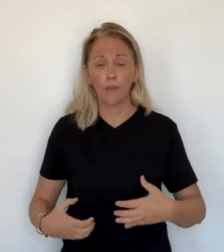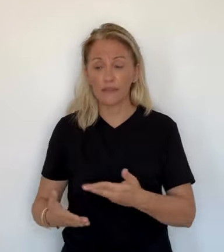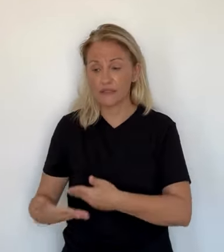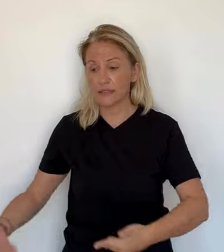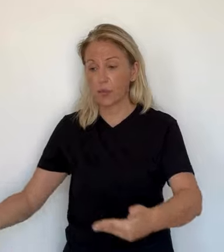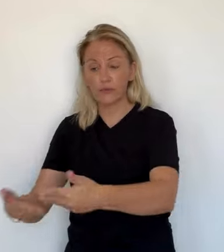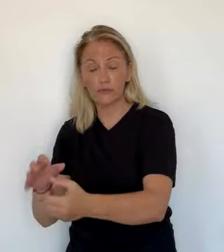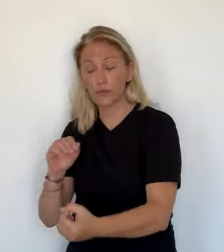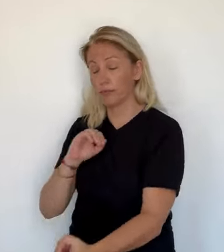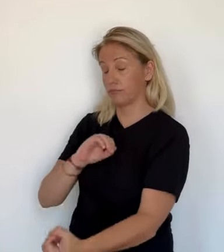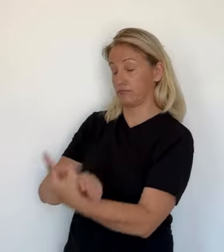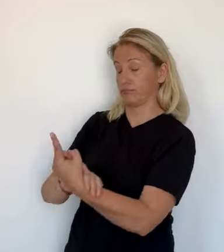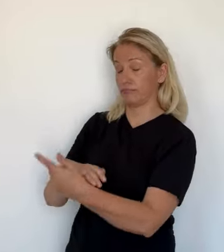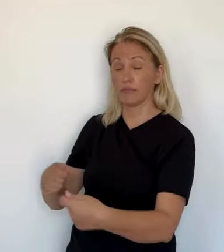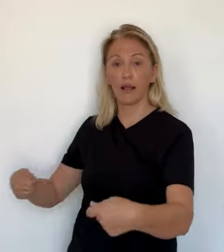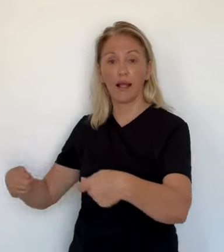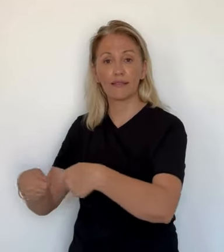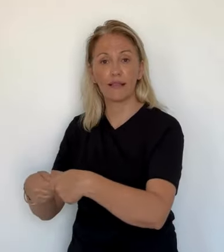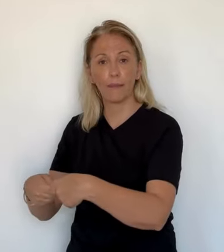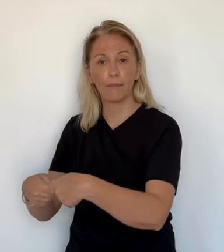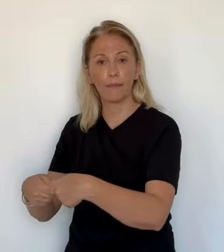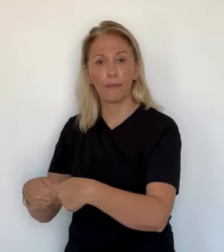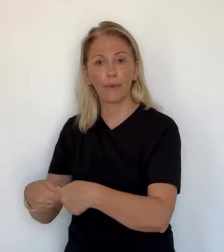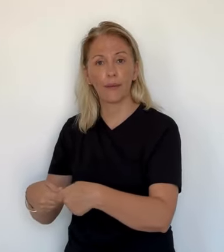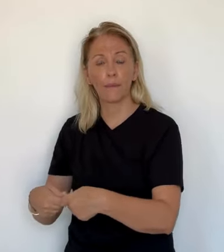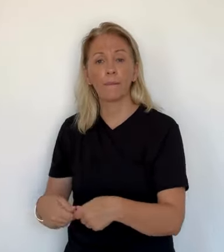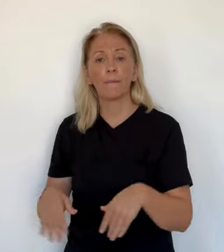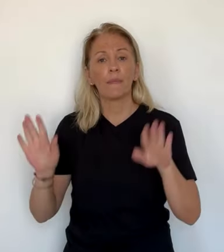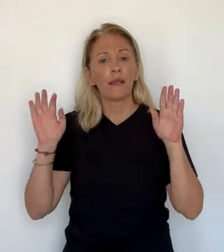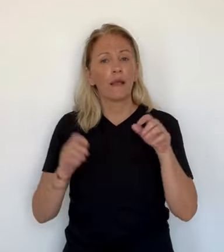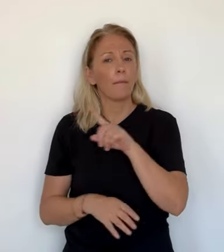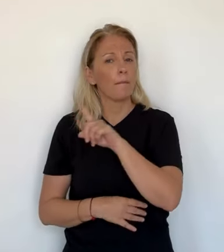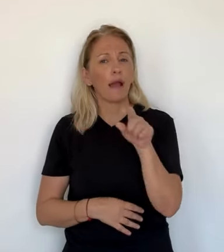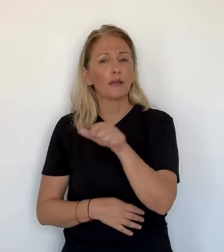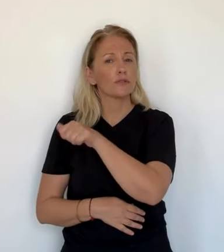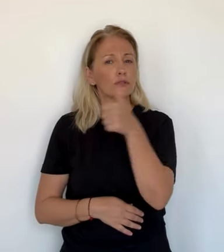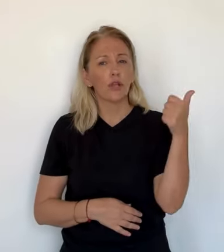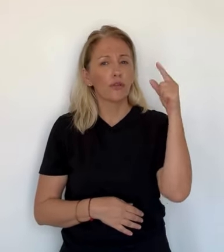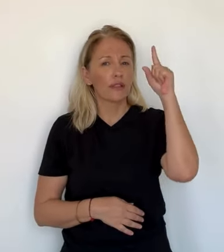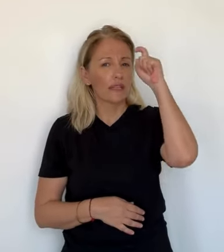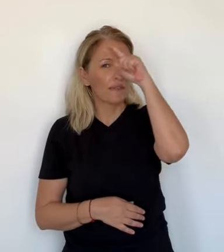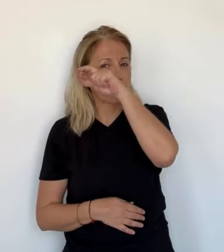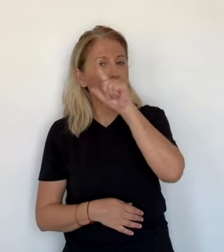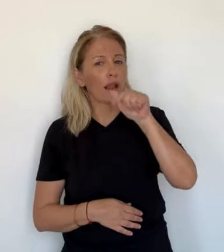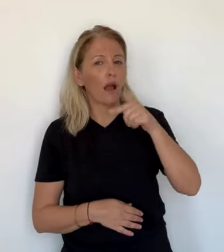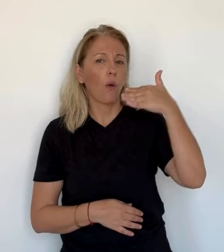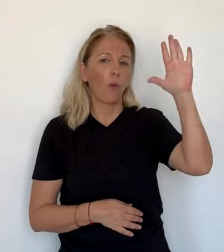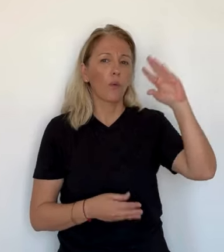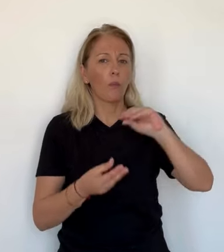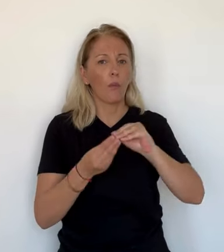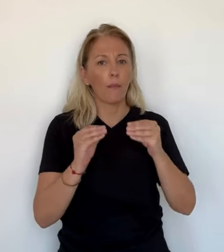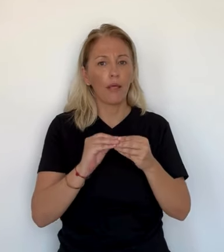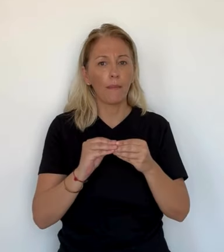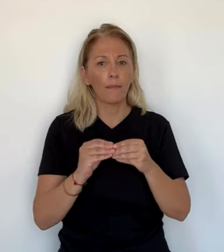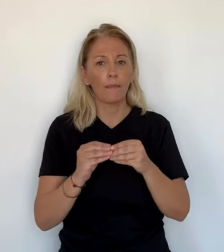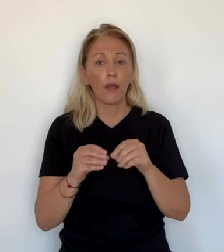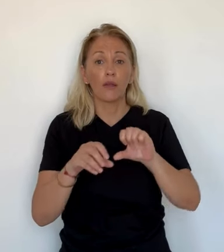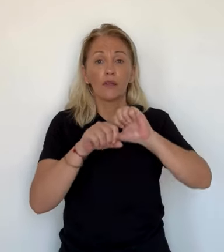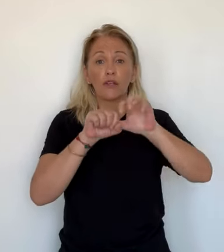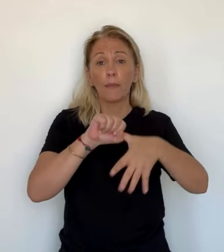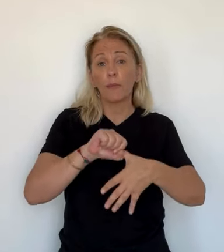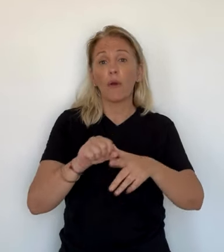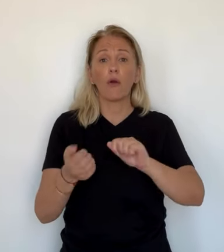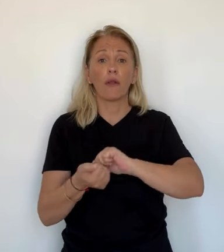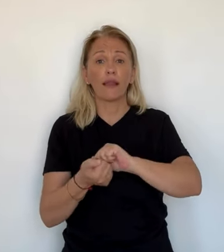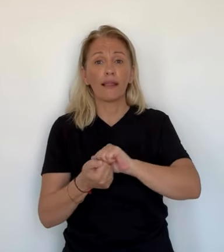2 passe de 20 à 18 clubs et donc deux matchs de mois à domicile que les saisons précédentes. Mais pas question pour le club d'augmenter